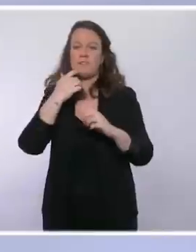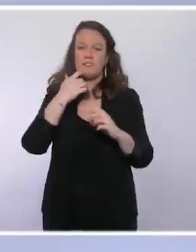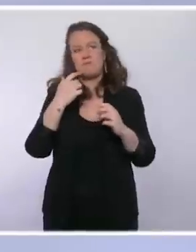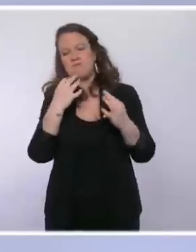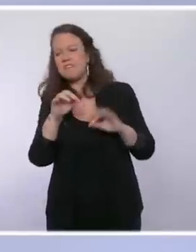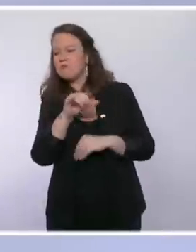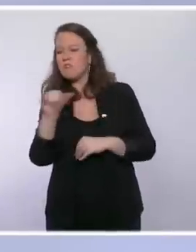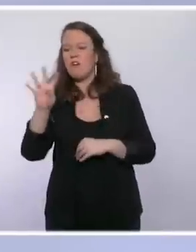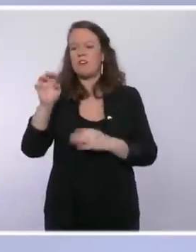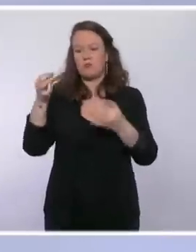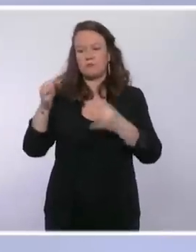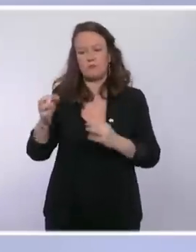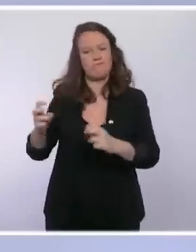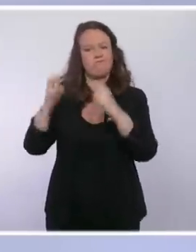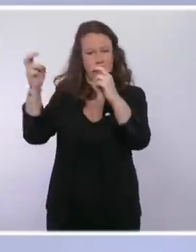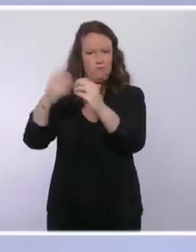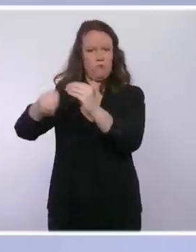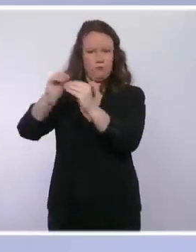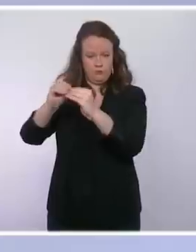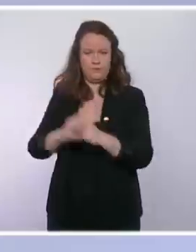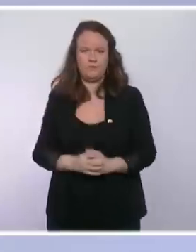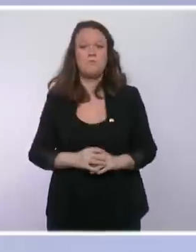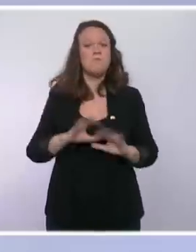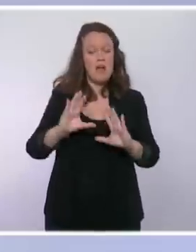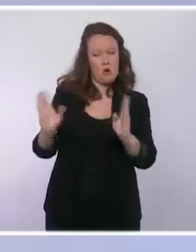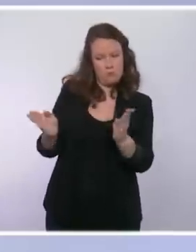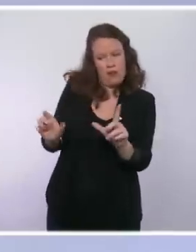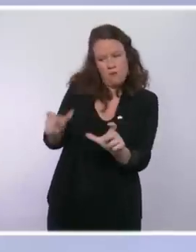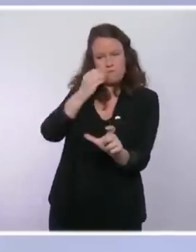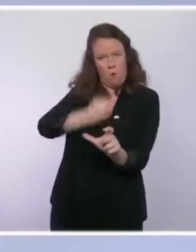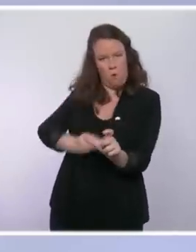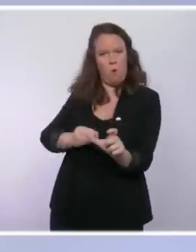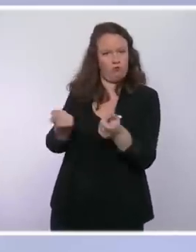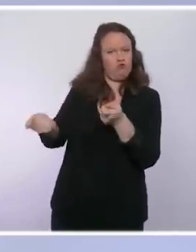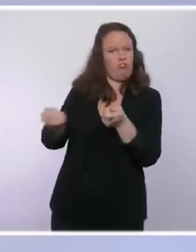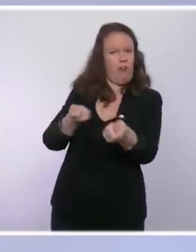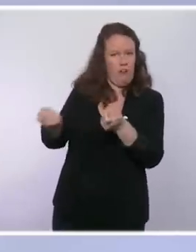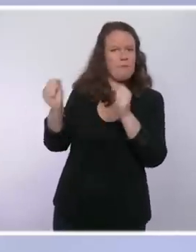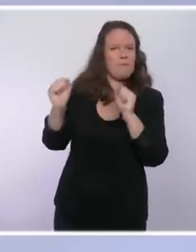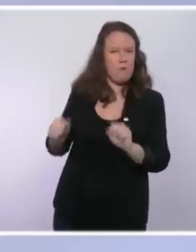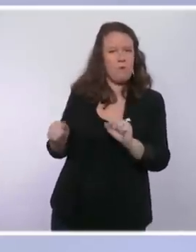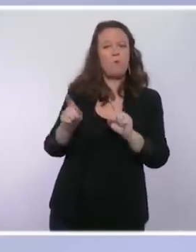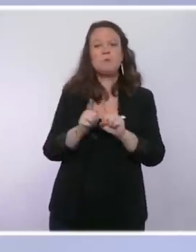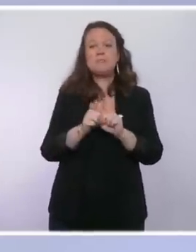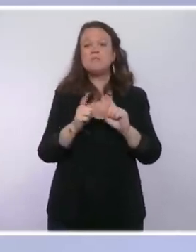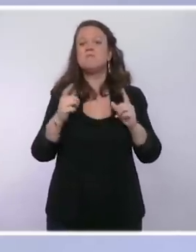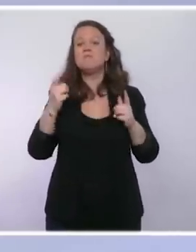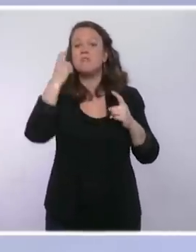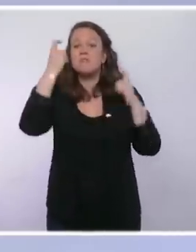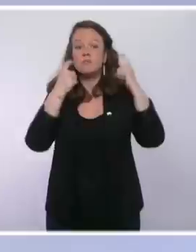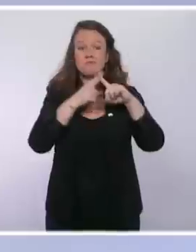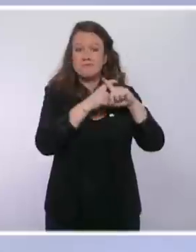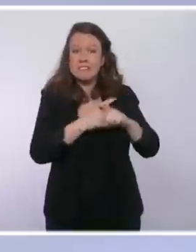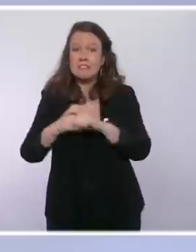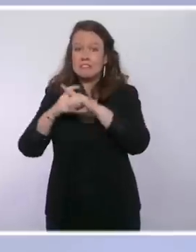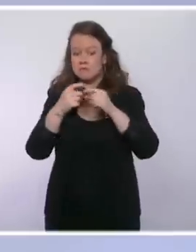A l'heure actuelle, la situation est encore relativement contenue à l'hôpital et les modélisations dont nous disposons, si elle prévoit une